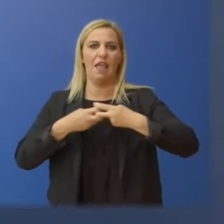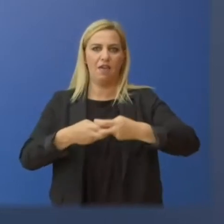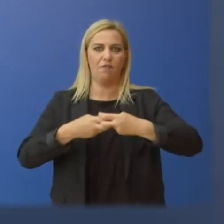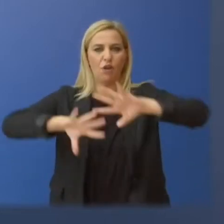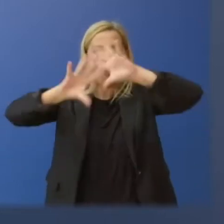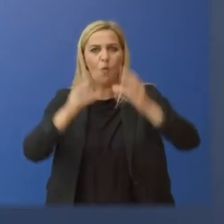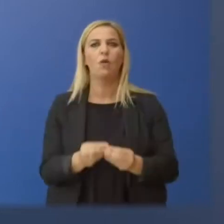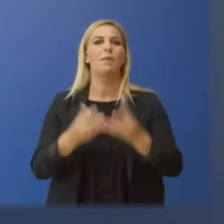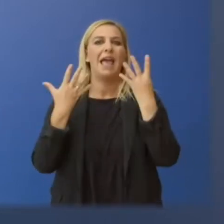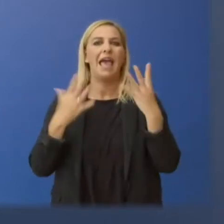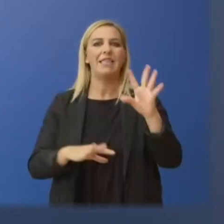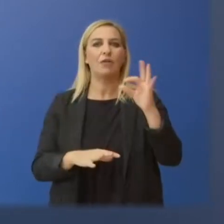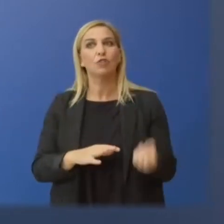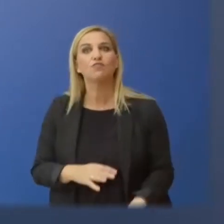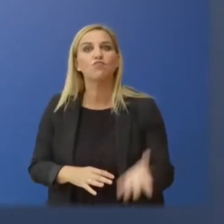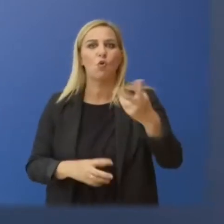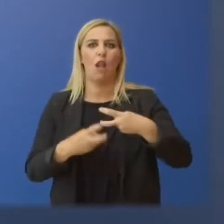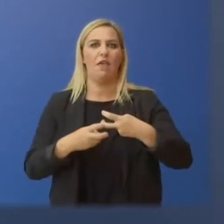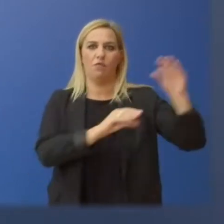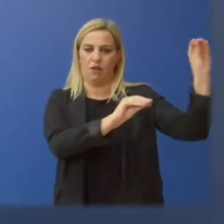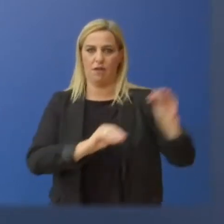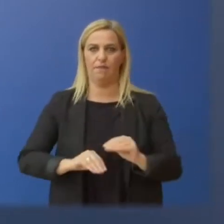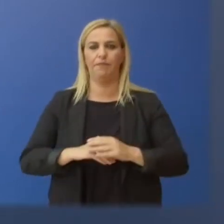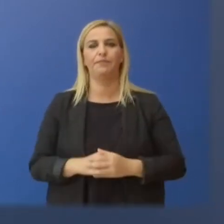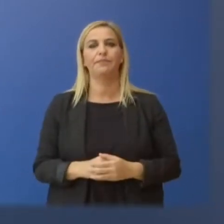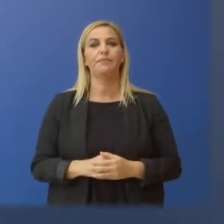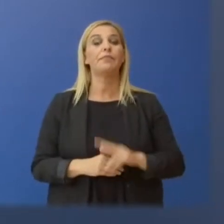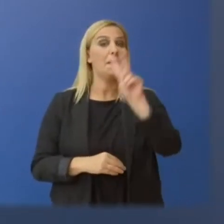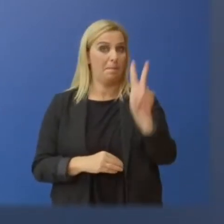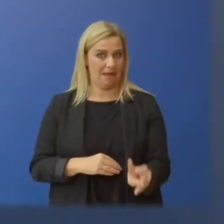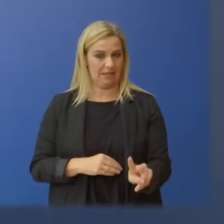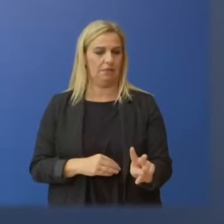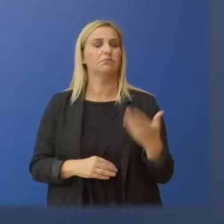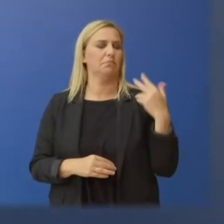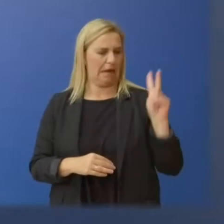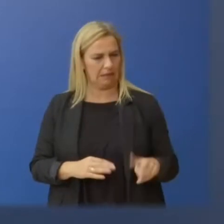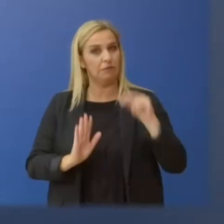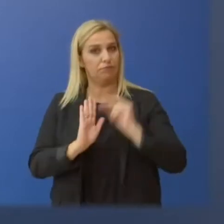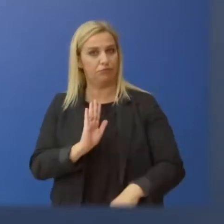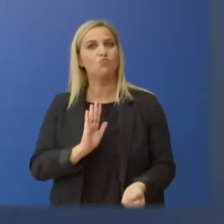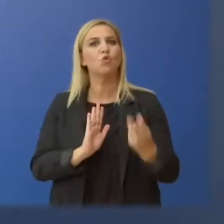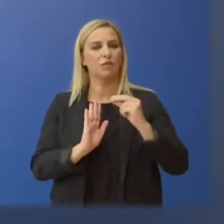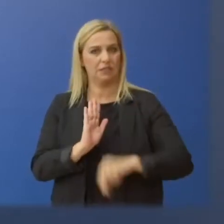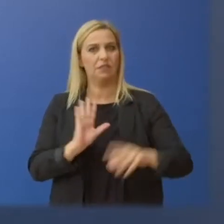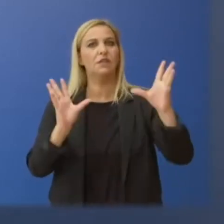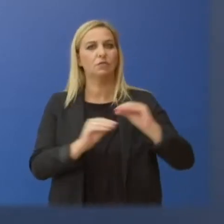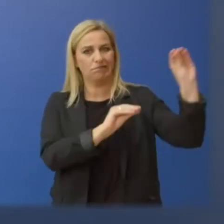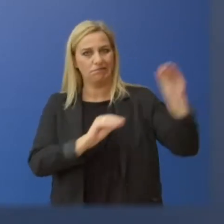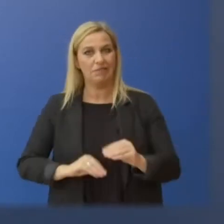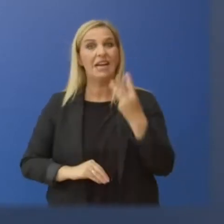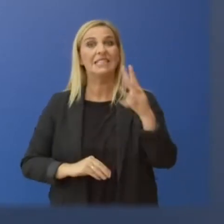950 νέα λεωφορεία. Επιπλέον, την Παρασκευή υπογράφηκε νέα σύμβαση για την προμήθεια 300